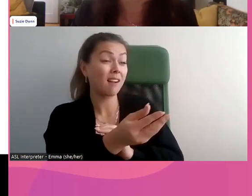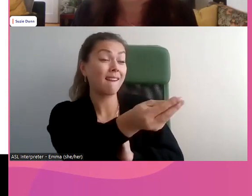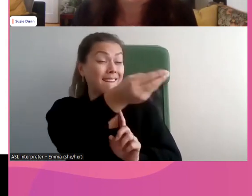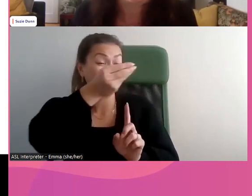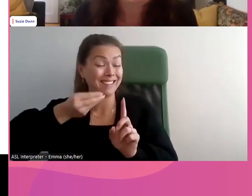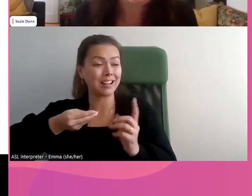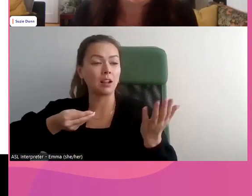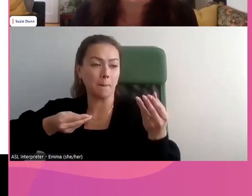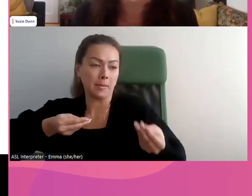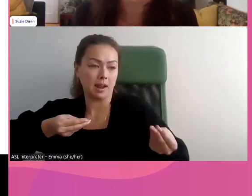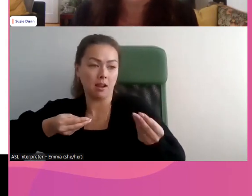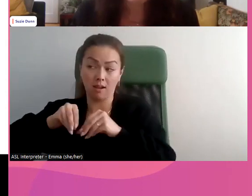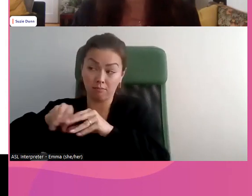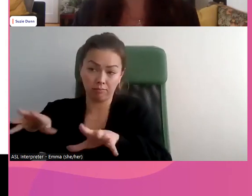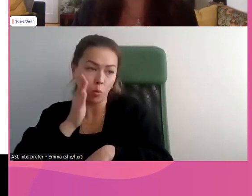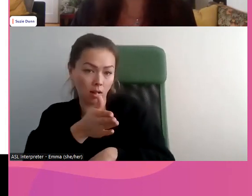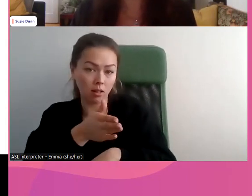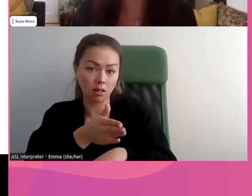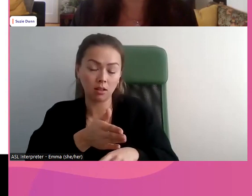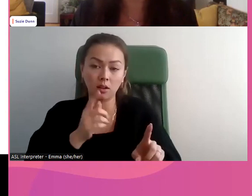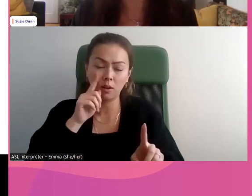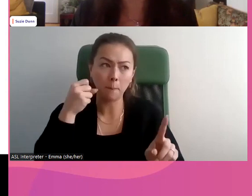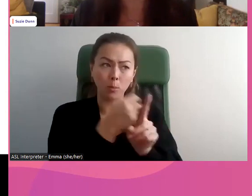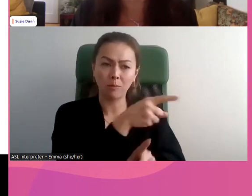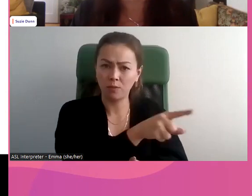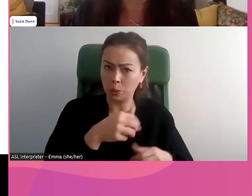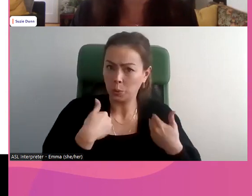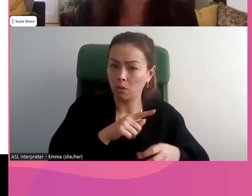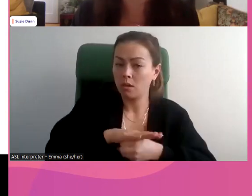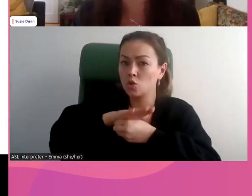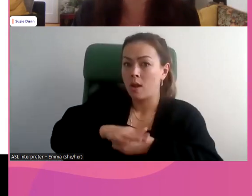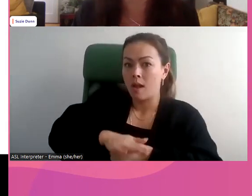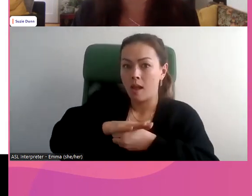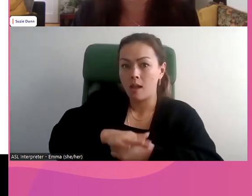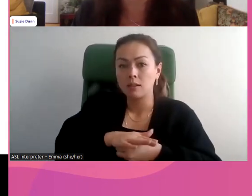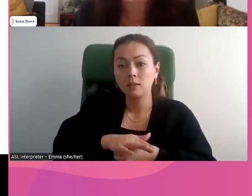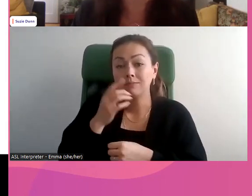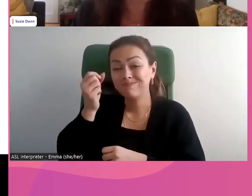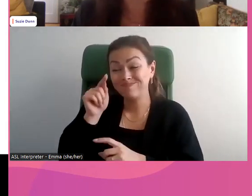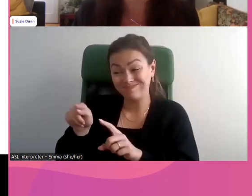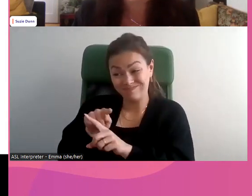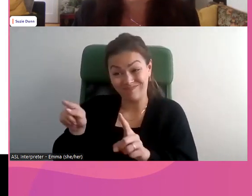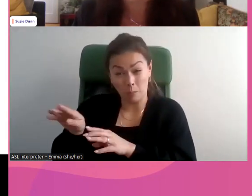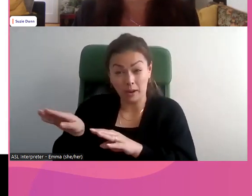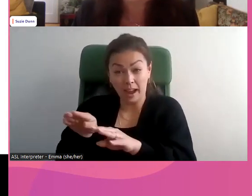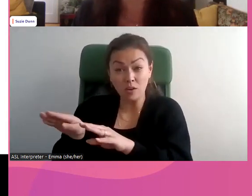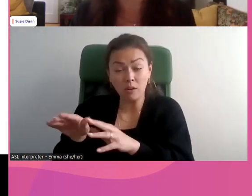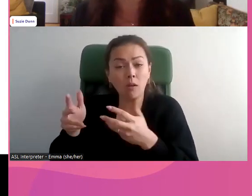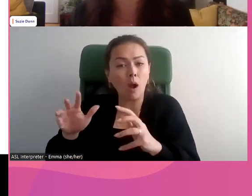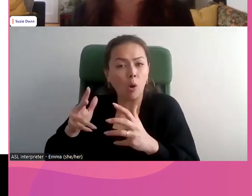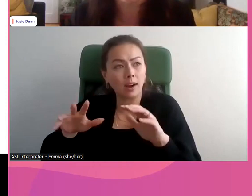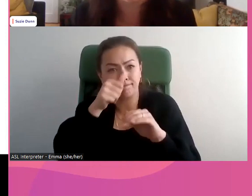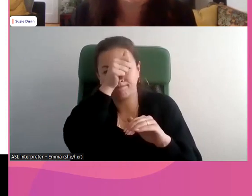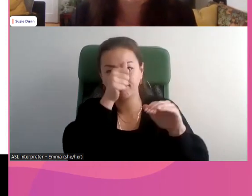demander de l'argent.